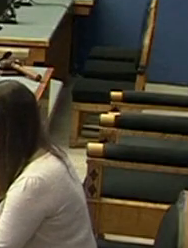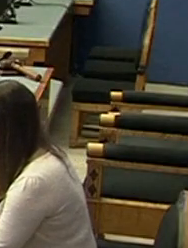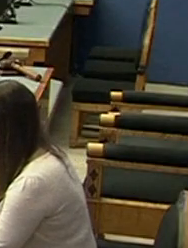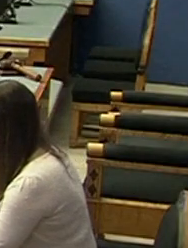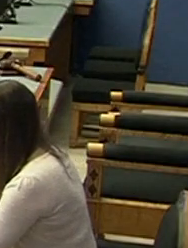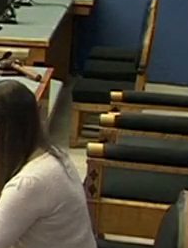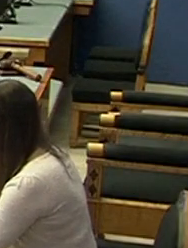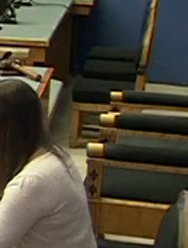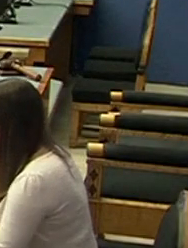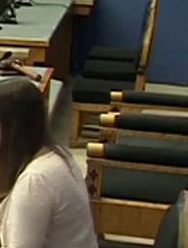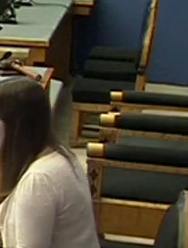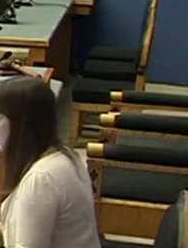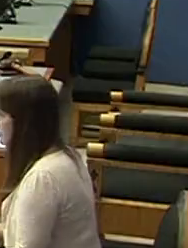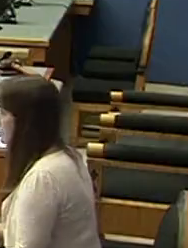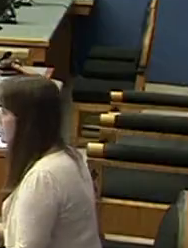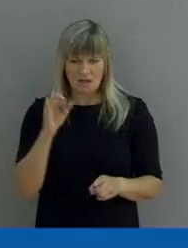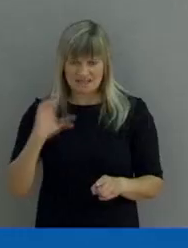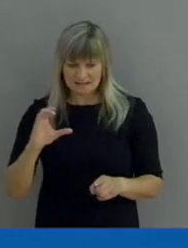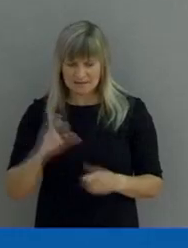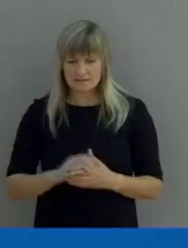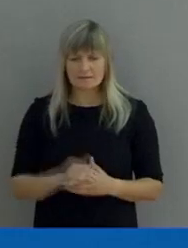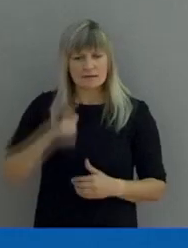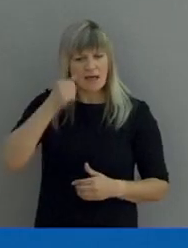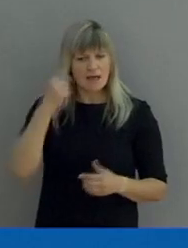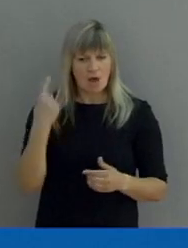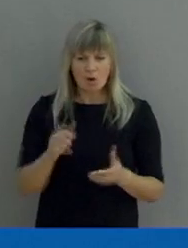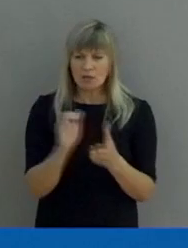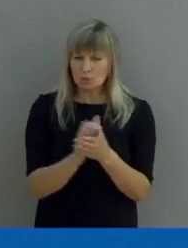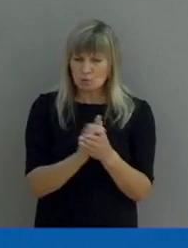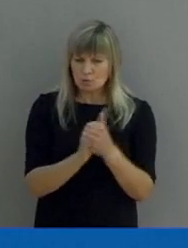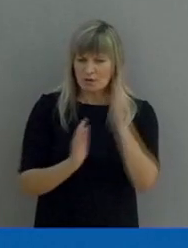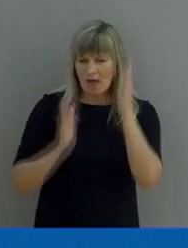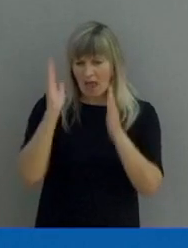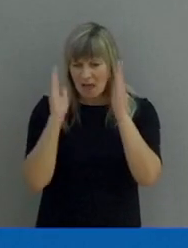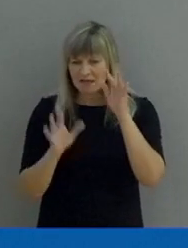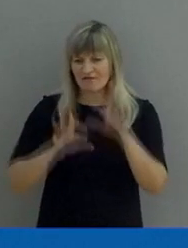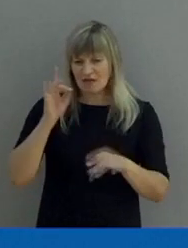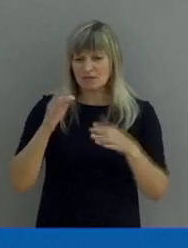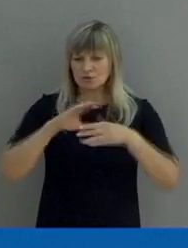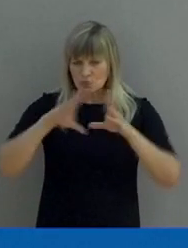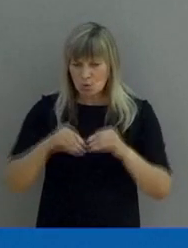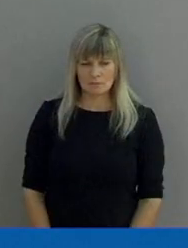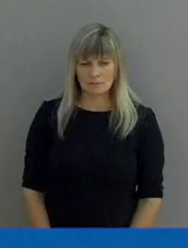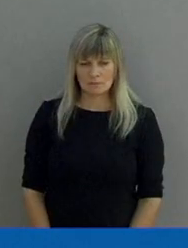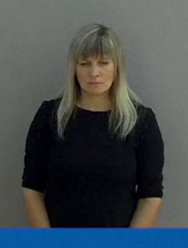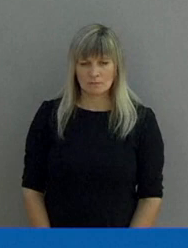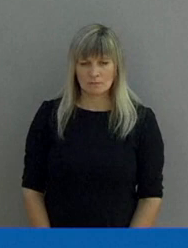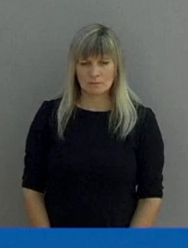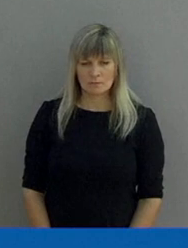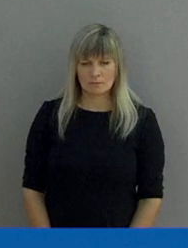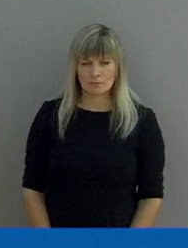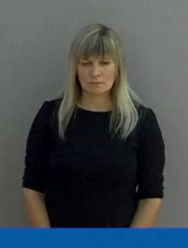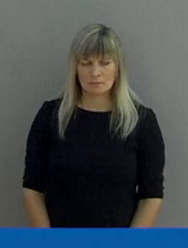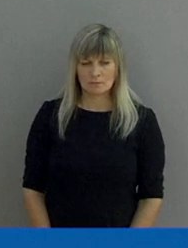Estnischen Nationalmuseums erzielte im zweiten Wahlgang die nötige absolute Zweidrittelmehrheit im Parlament in Tallinn. Karis löst